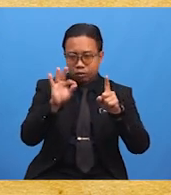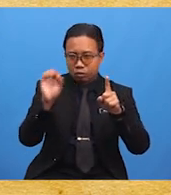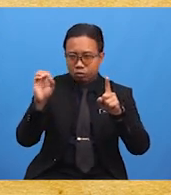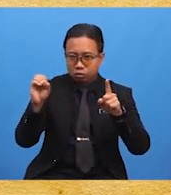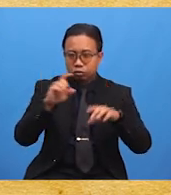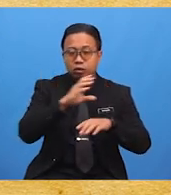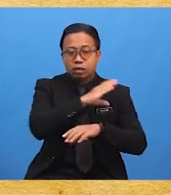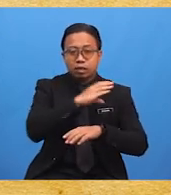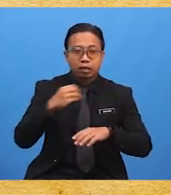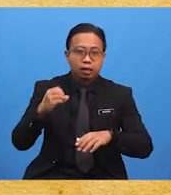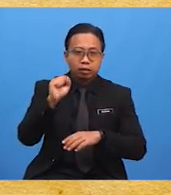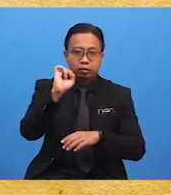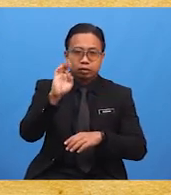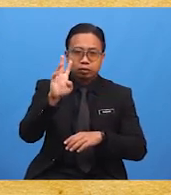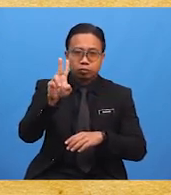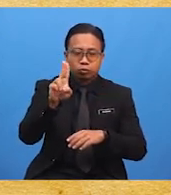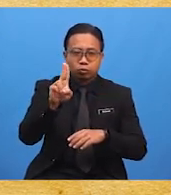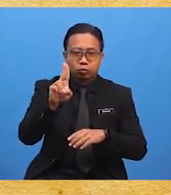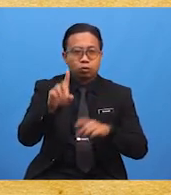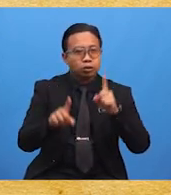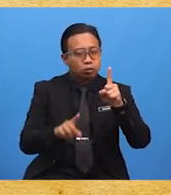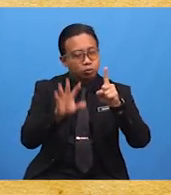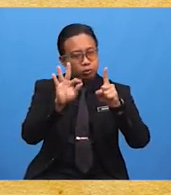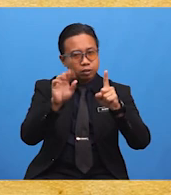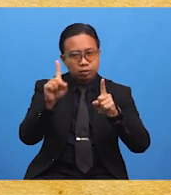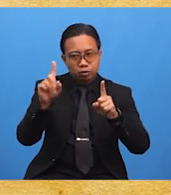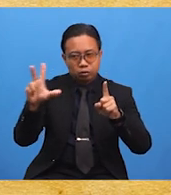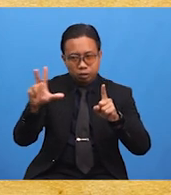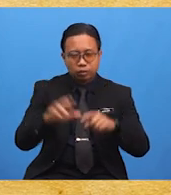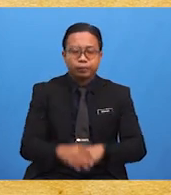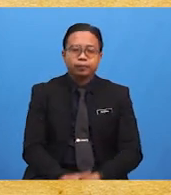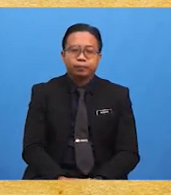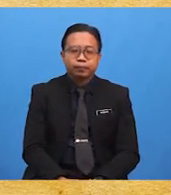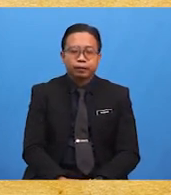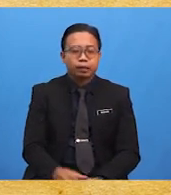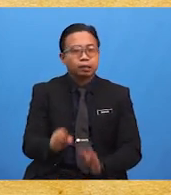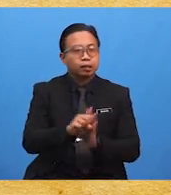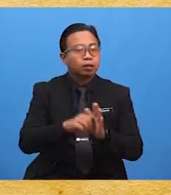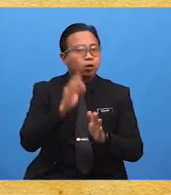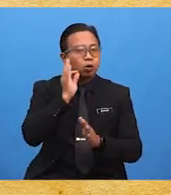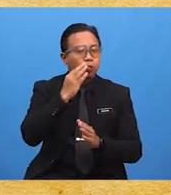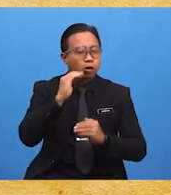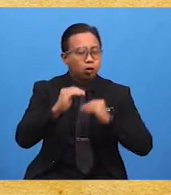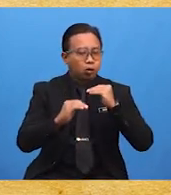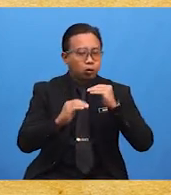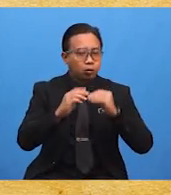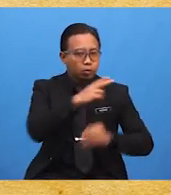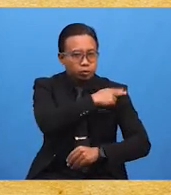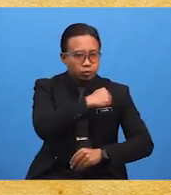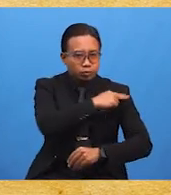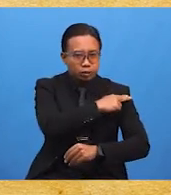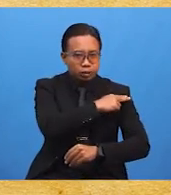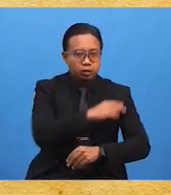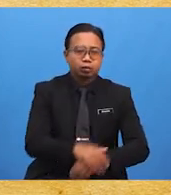Sibu pada tahun 1913. sebuah hospital dibina di Miri oleh